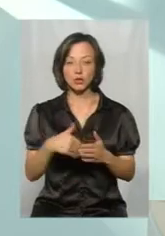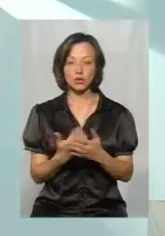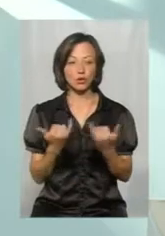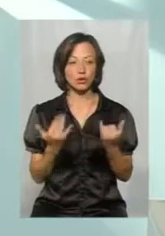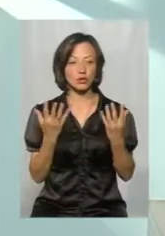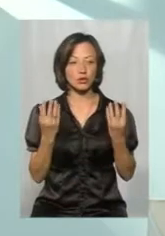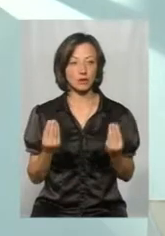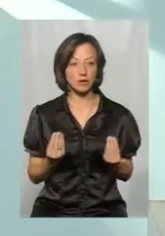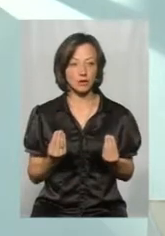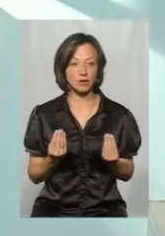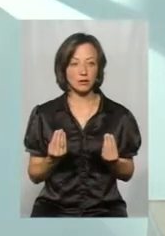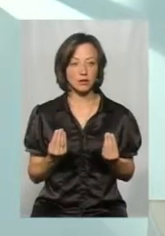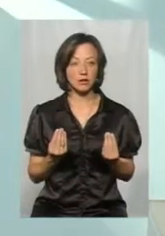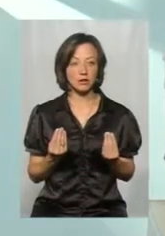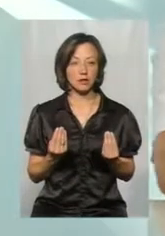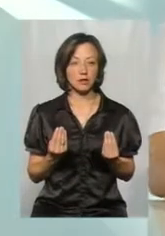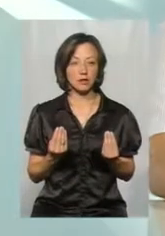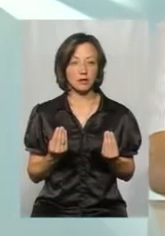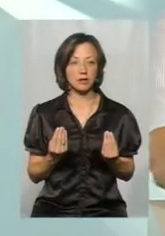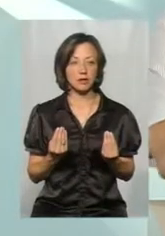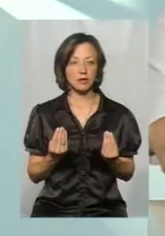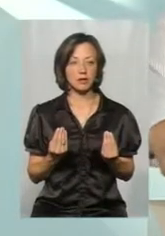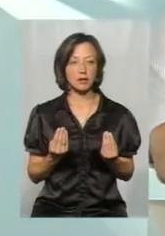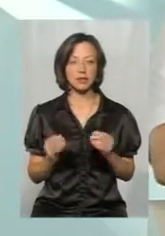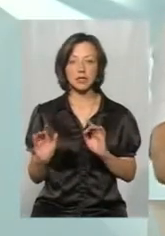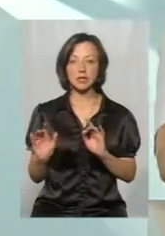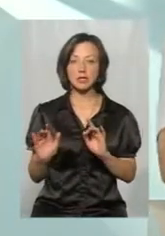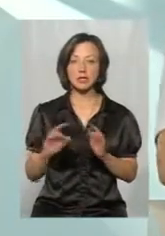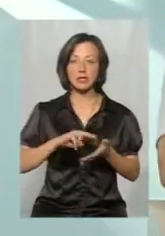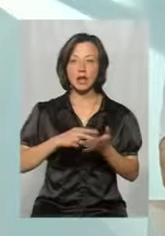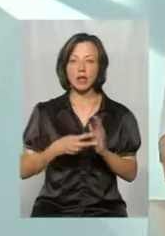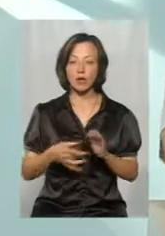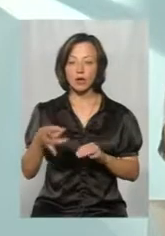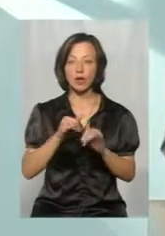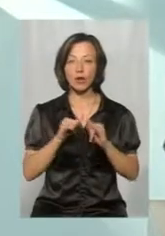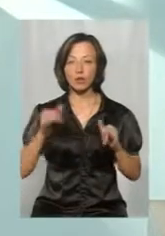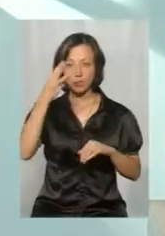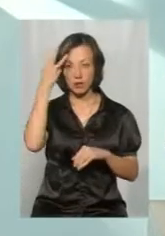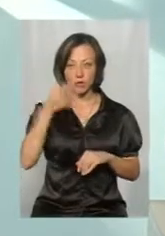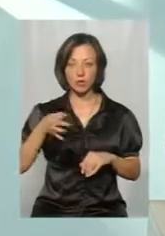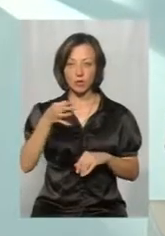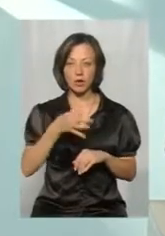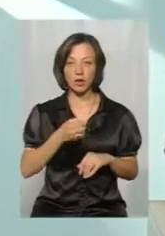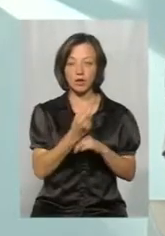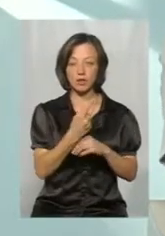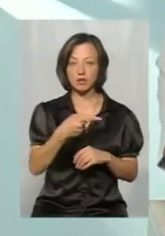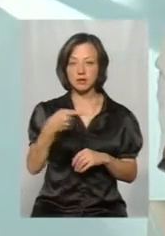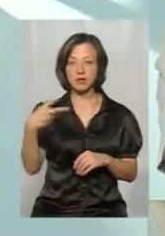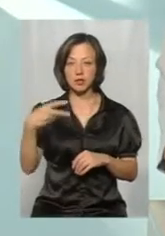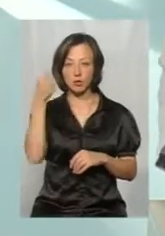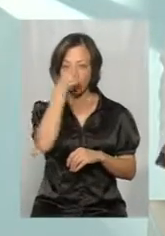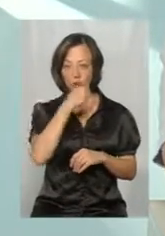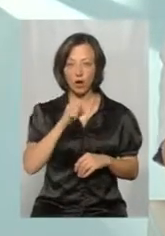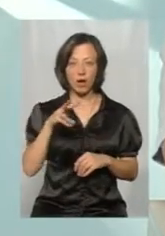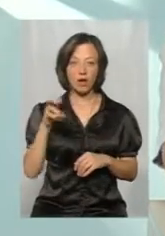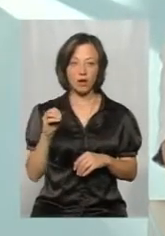дня, є діюча стратегія регіонального розвитку Хмельницької області 11-20-го року, так? Але вона